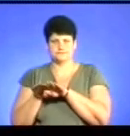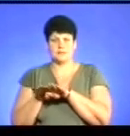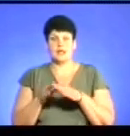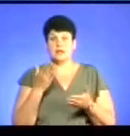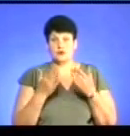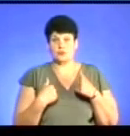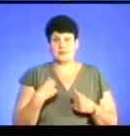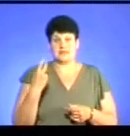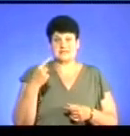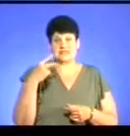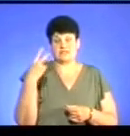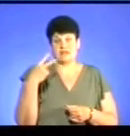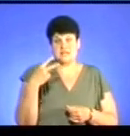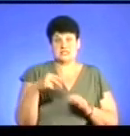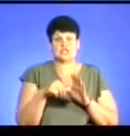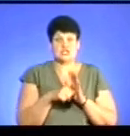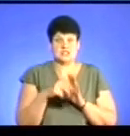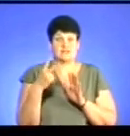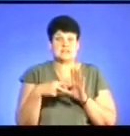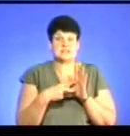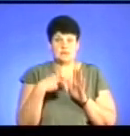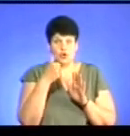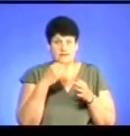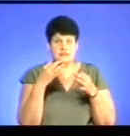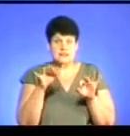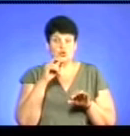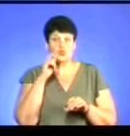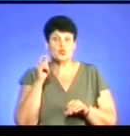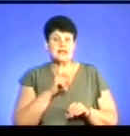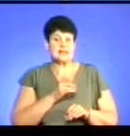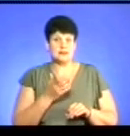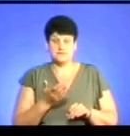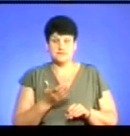ми за 26-27 років незалежності України